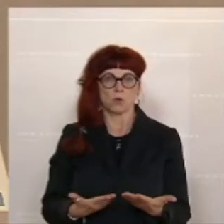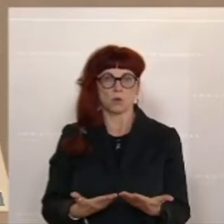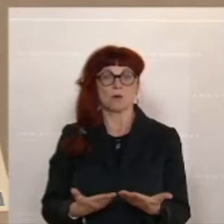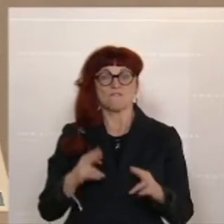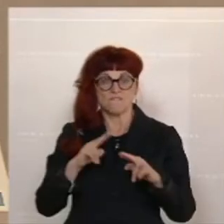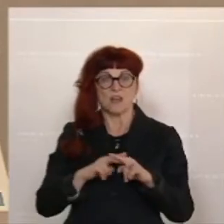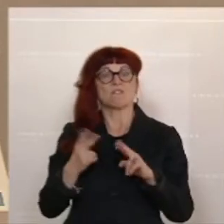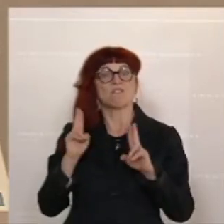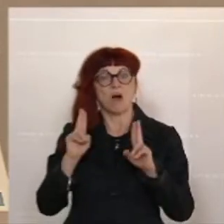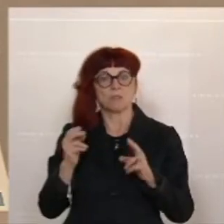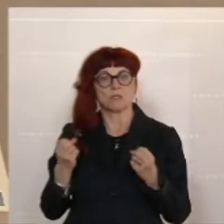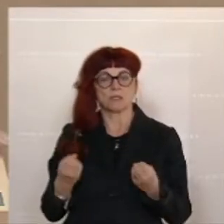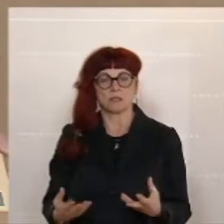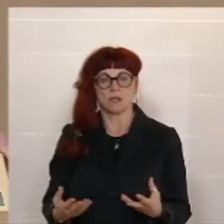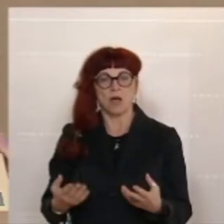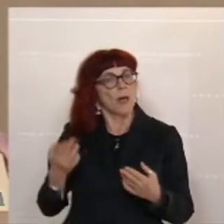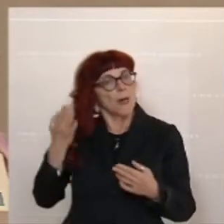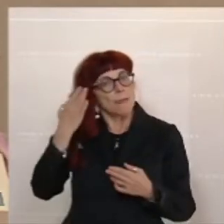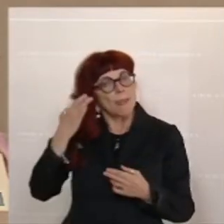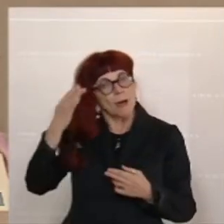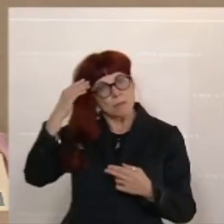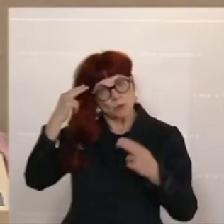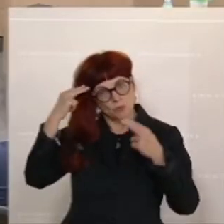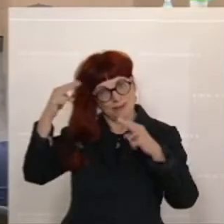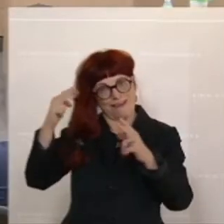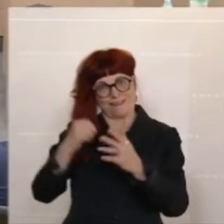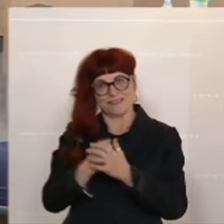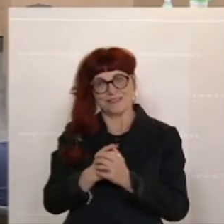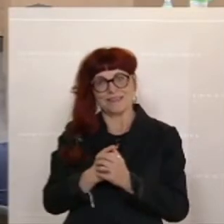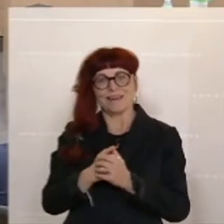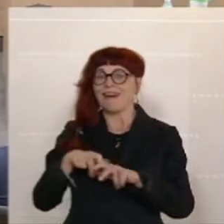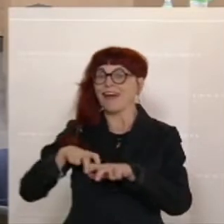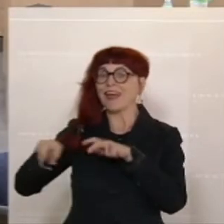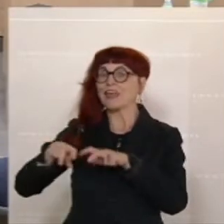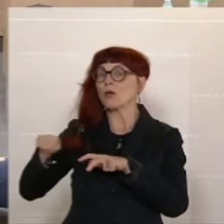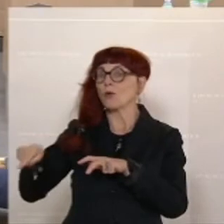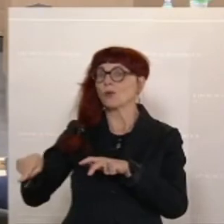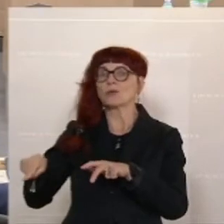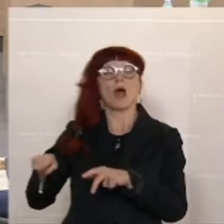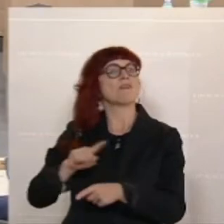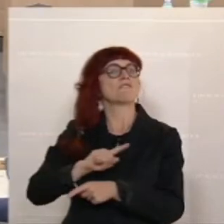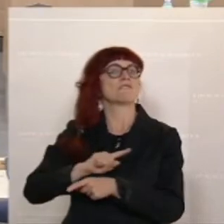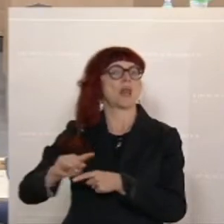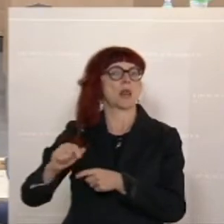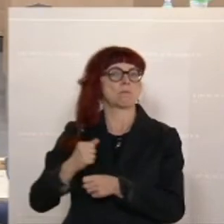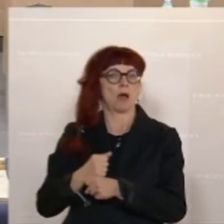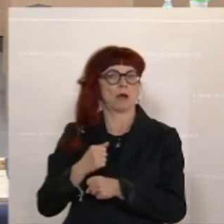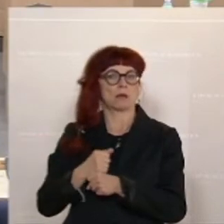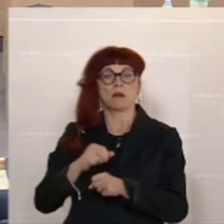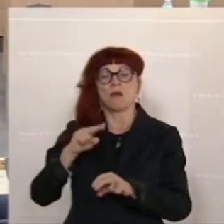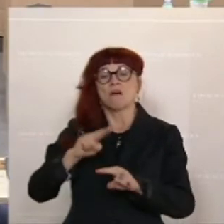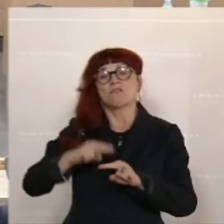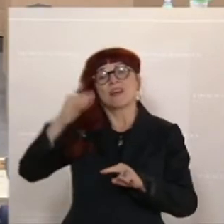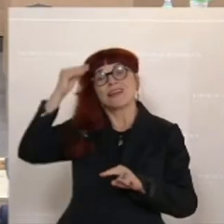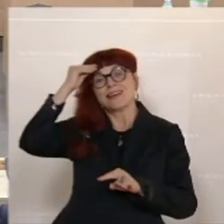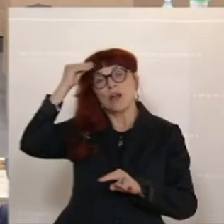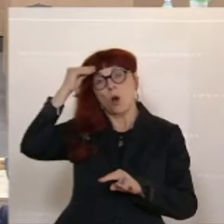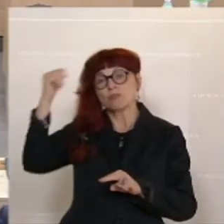die Regierung macht einen folgenschweren Fehler, wenn sie glaubt, diesen gewaltigen Problemen mit